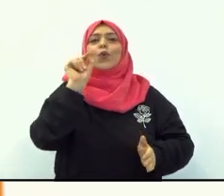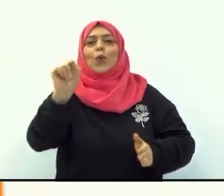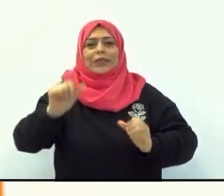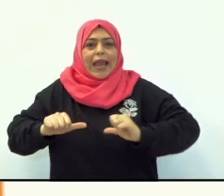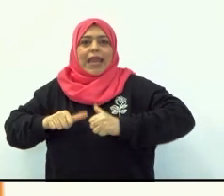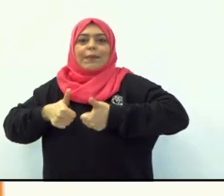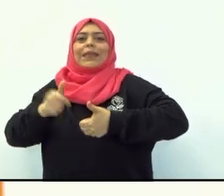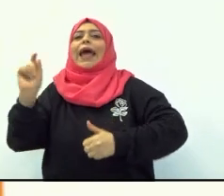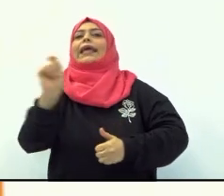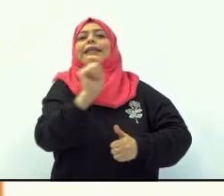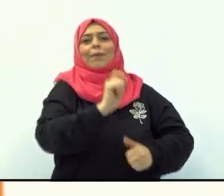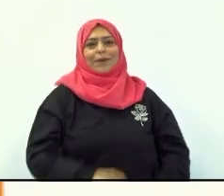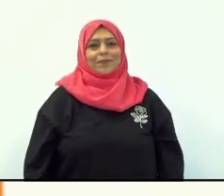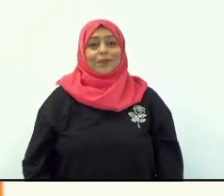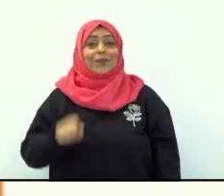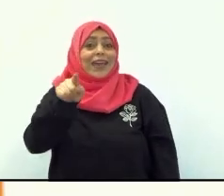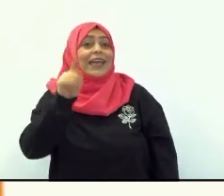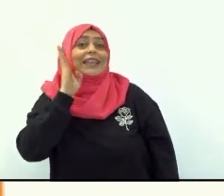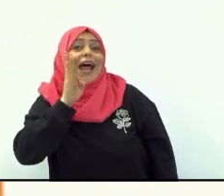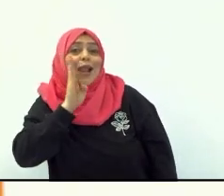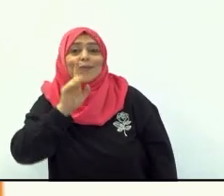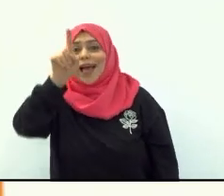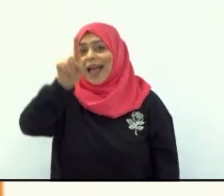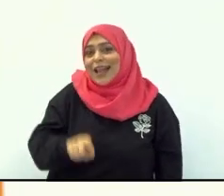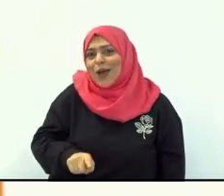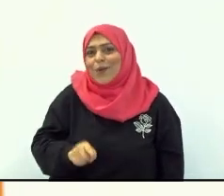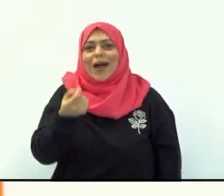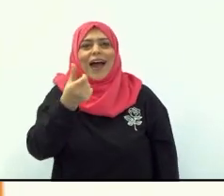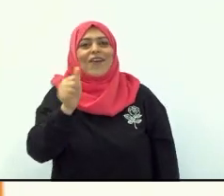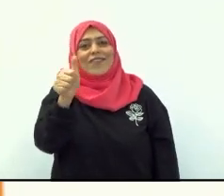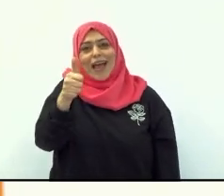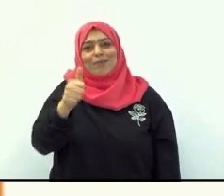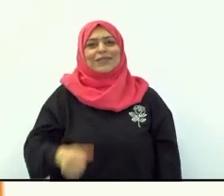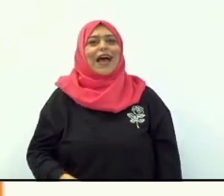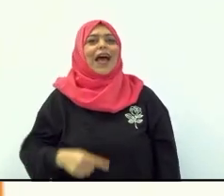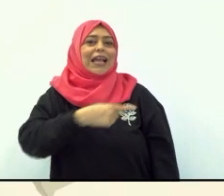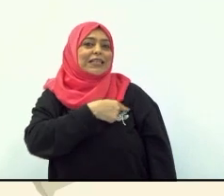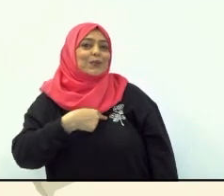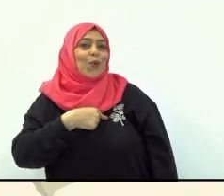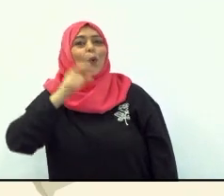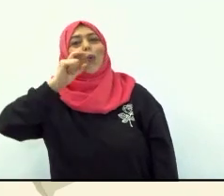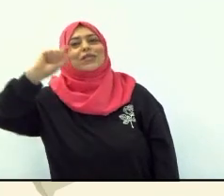وبهذا نكون قد تعلمنا اليوم حرف الهمزة اسمه وصوته